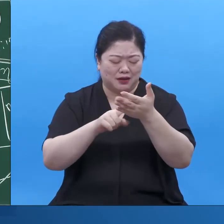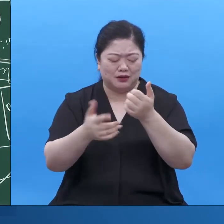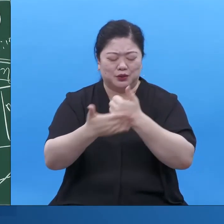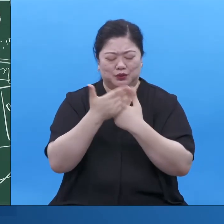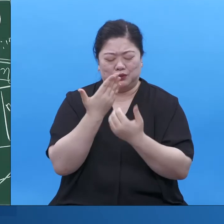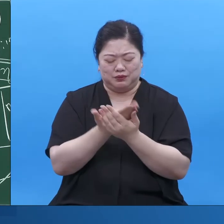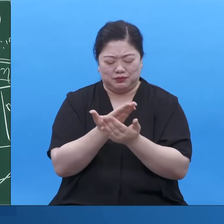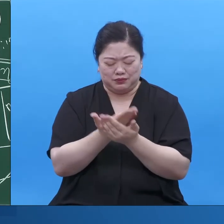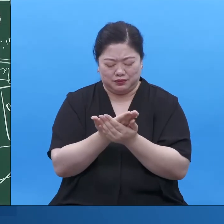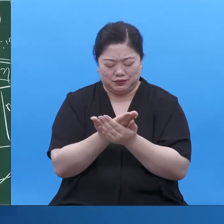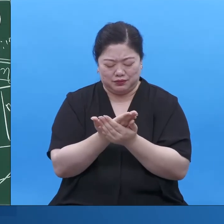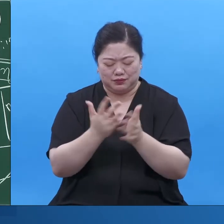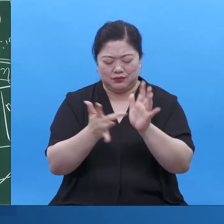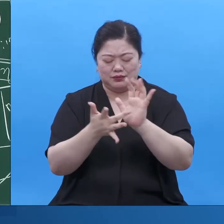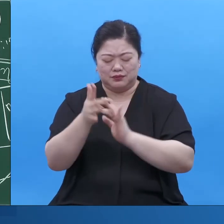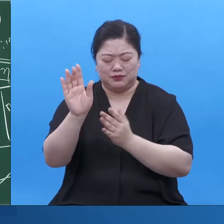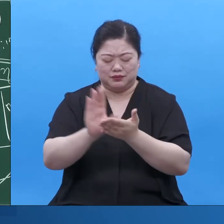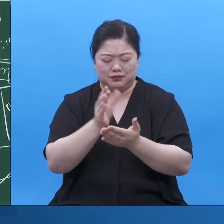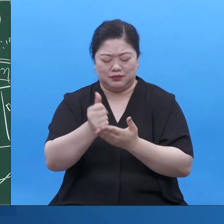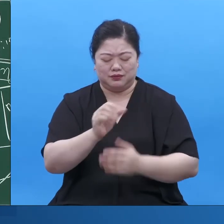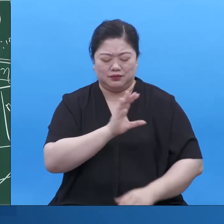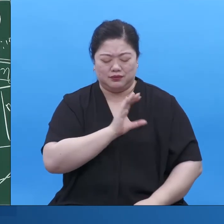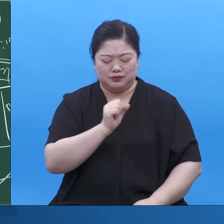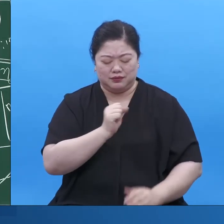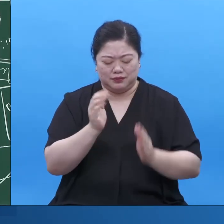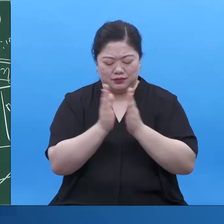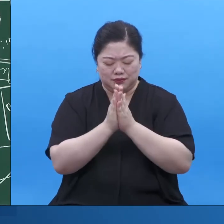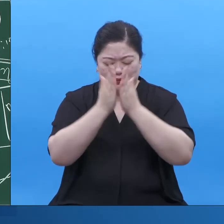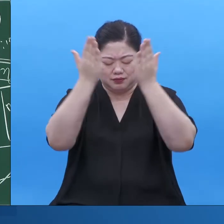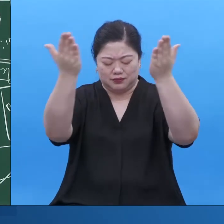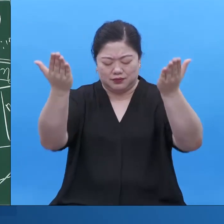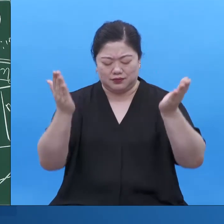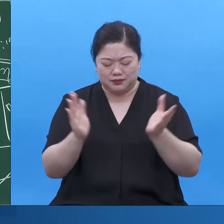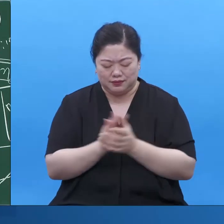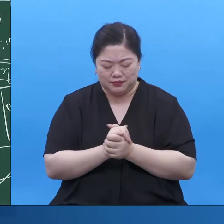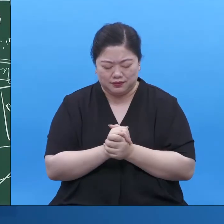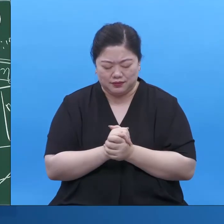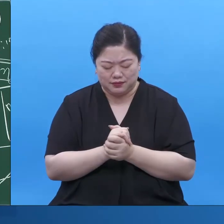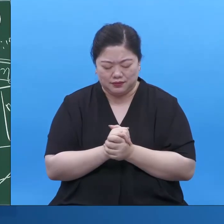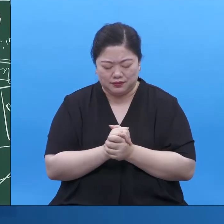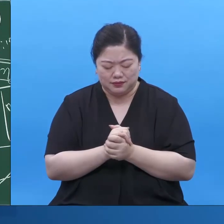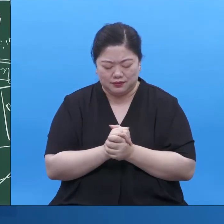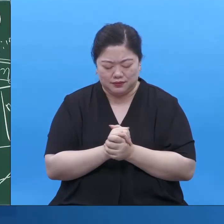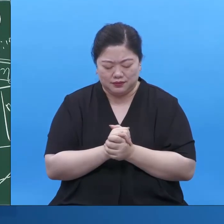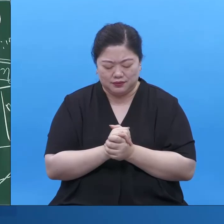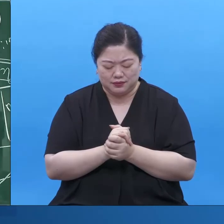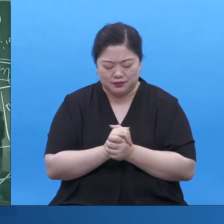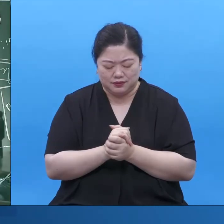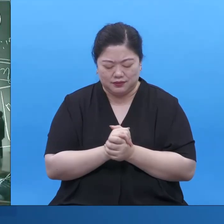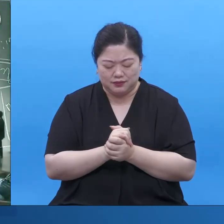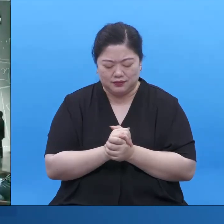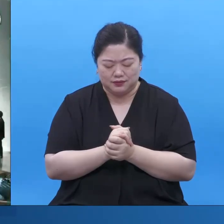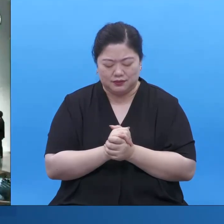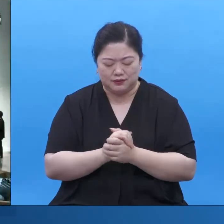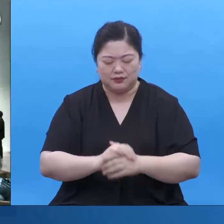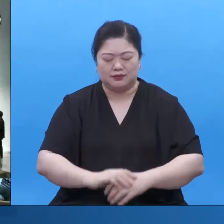예수 그리스도 이름으로 기도하옵나이다 아멘 아멘 하나님 하나님 하나님一